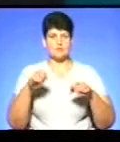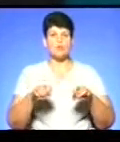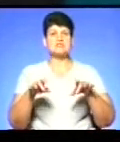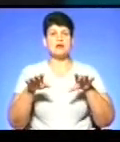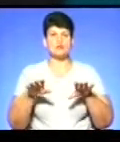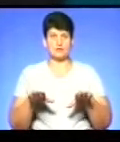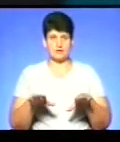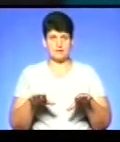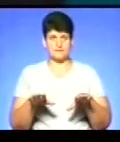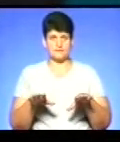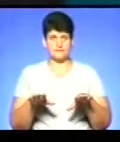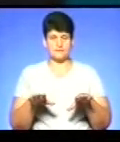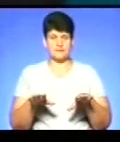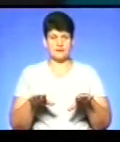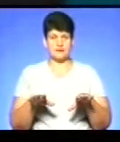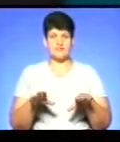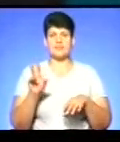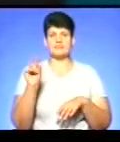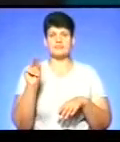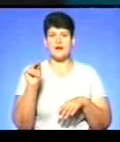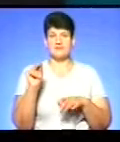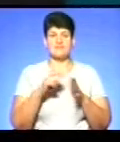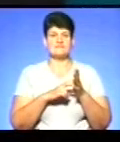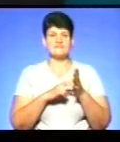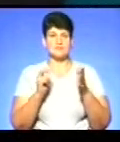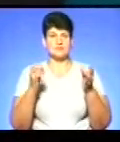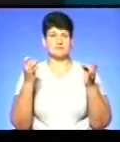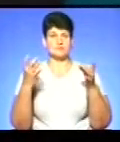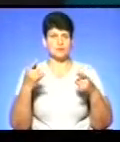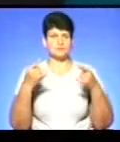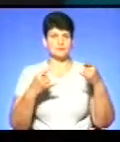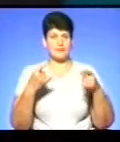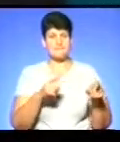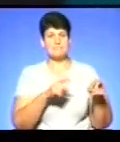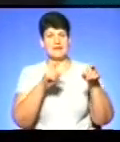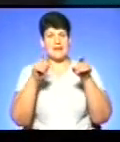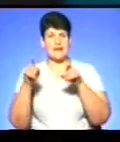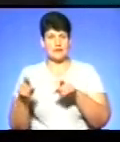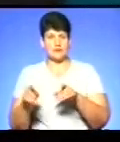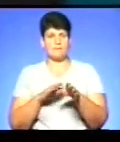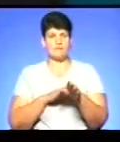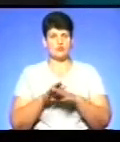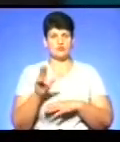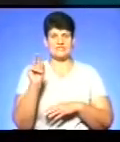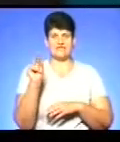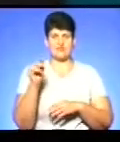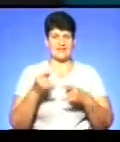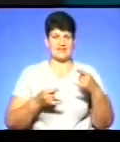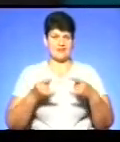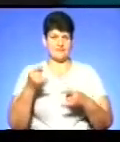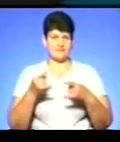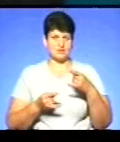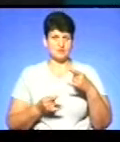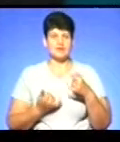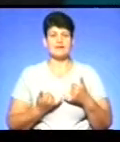певні дати вимкнення аналогового телебачення і переходу на повністю цифрове телебачення. Для